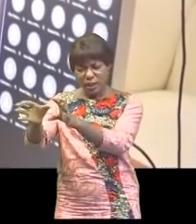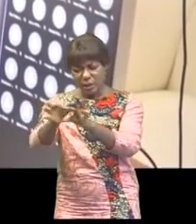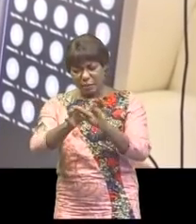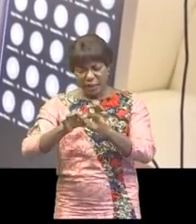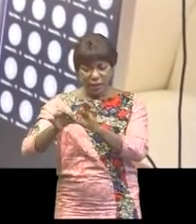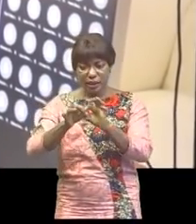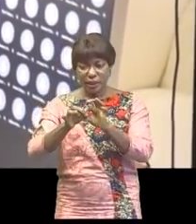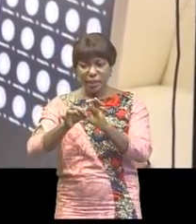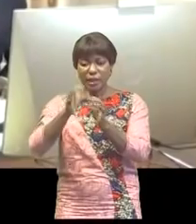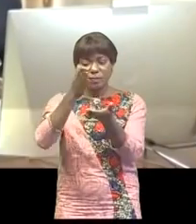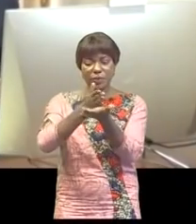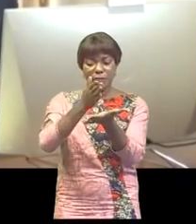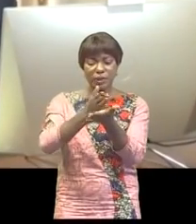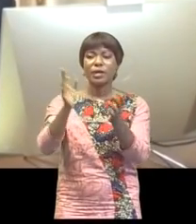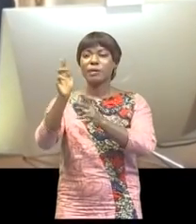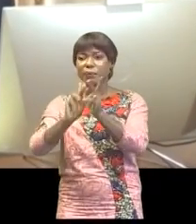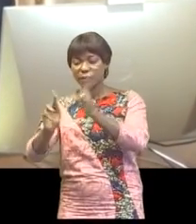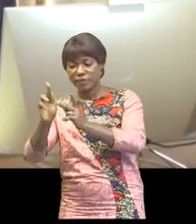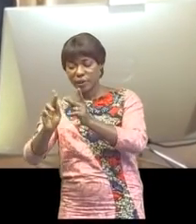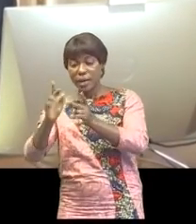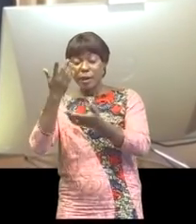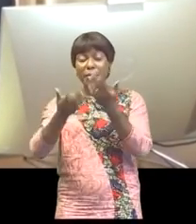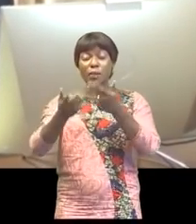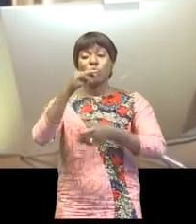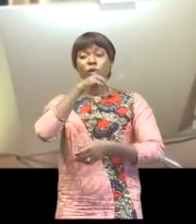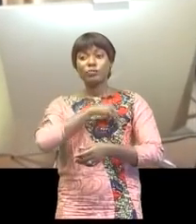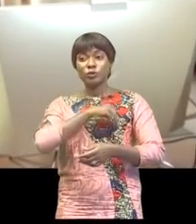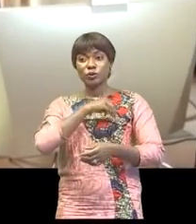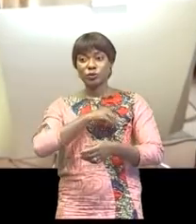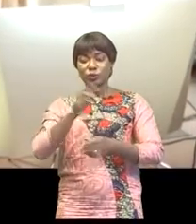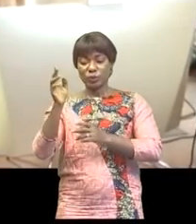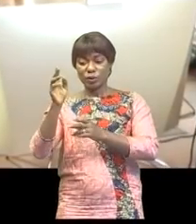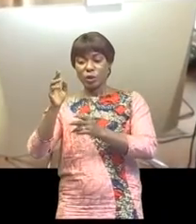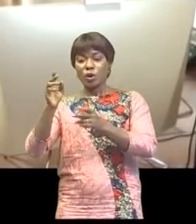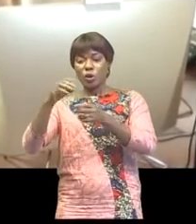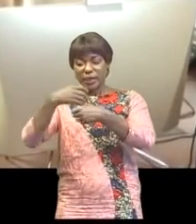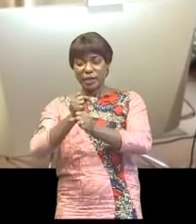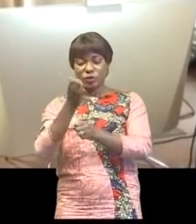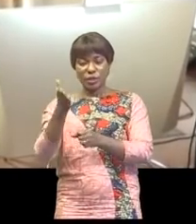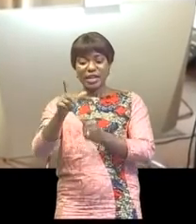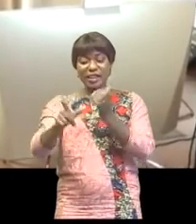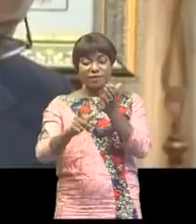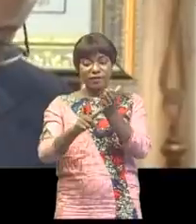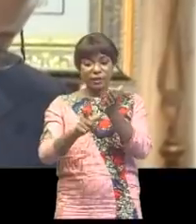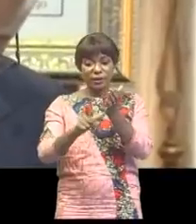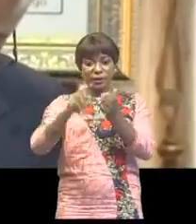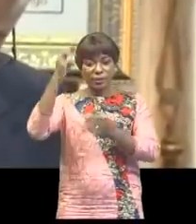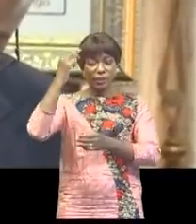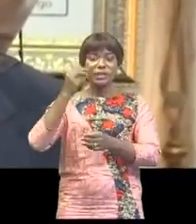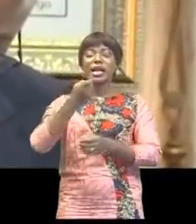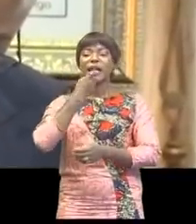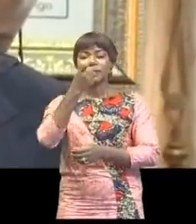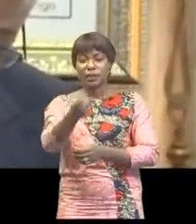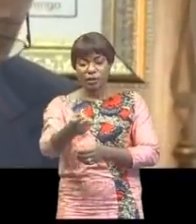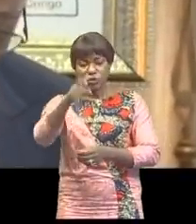-privé. À propos des missions assignées à cet établissement public, le vice-ministre a indiqué qu'elle